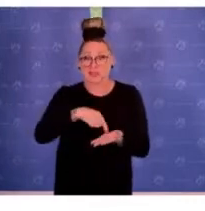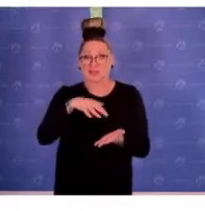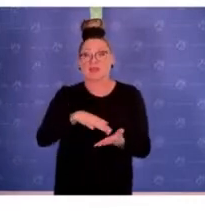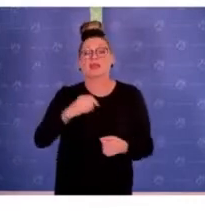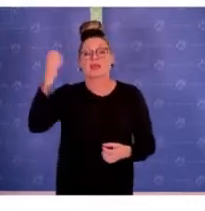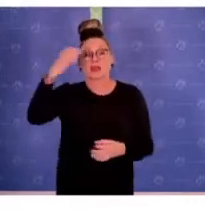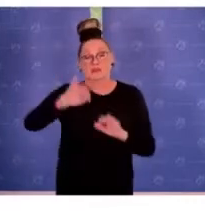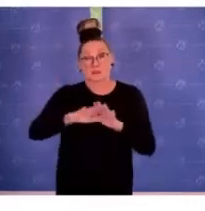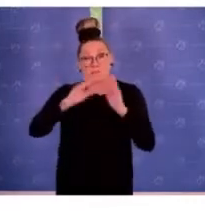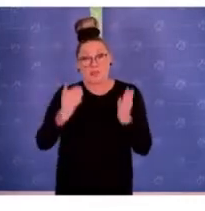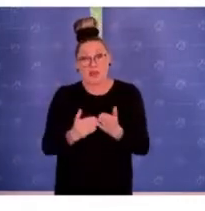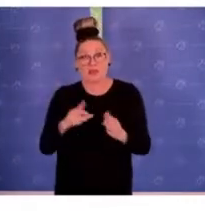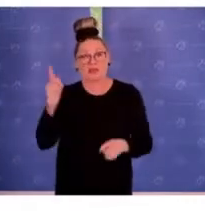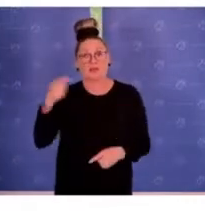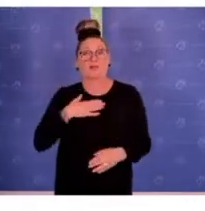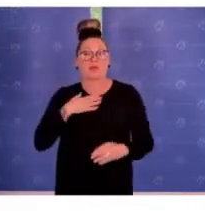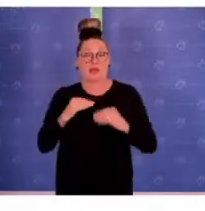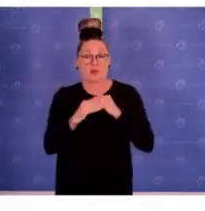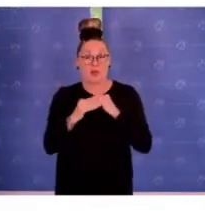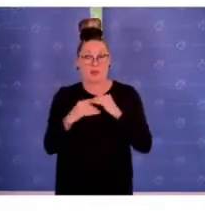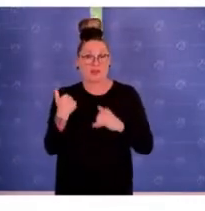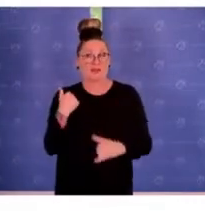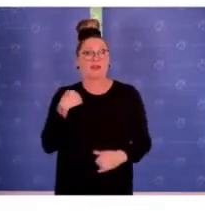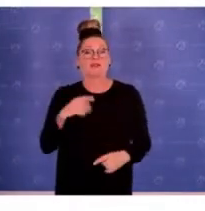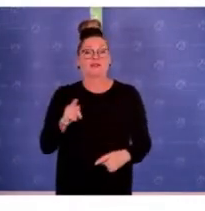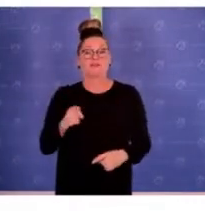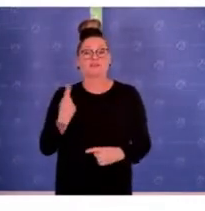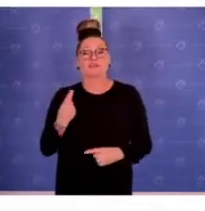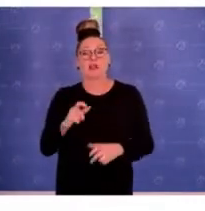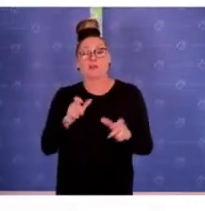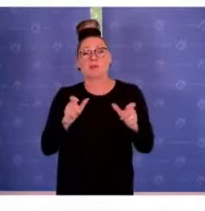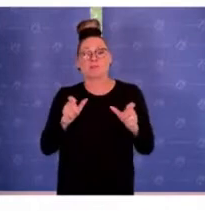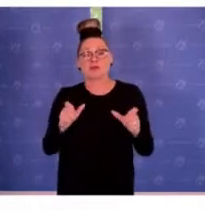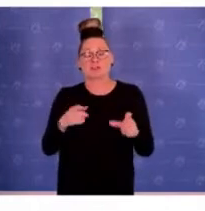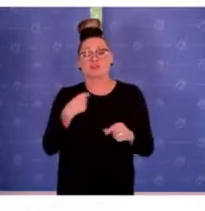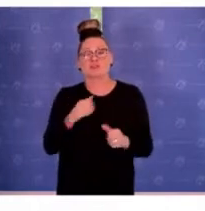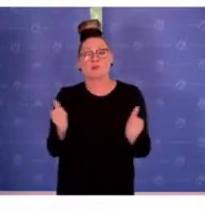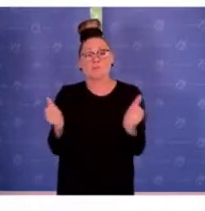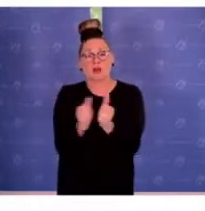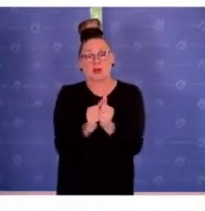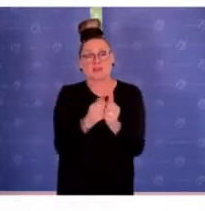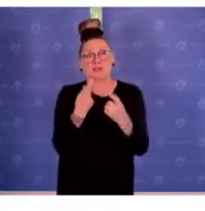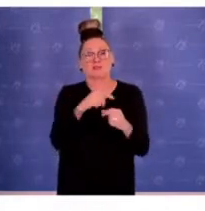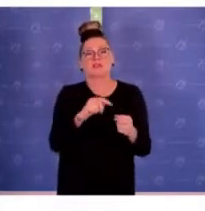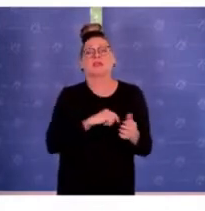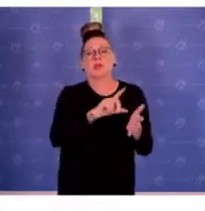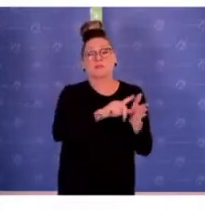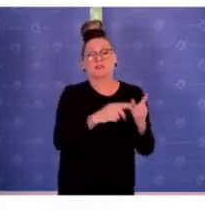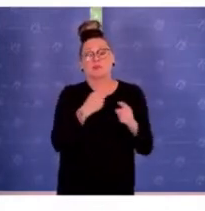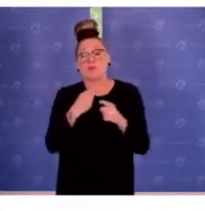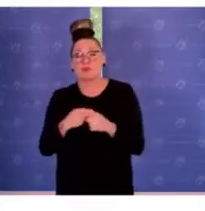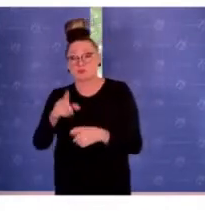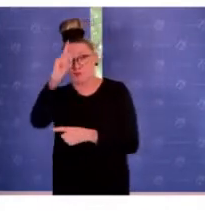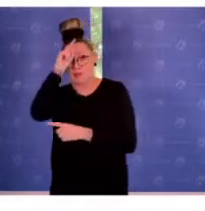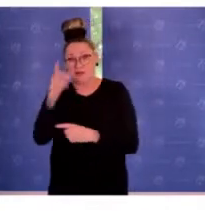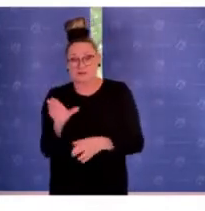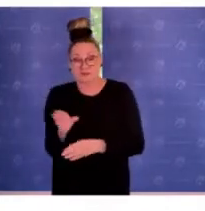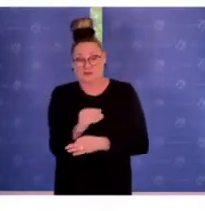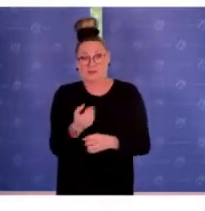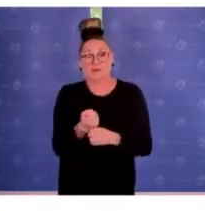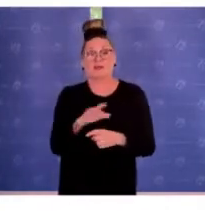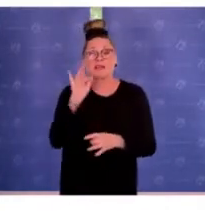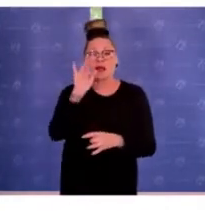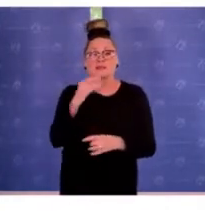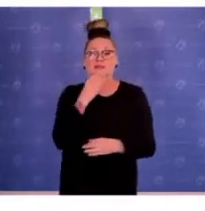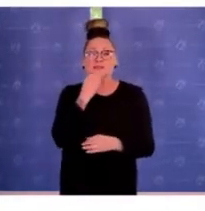Lichtenberg, mein dortiger Kollege dabei, eine Präventionspartnerschaft zwischen Bezirk und Polizei in Bezug auf das Thema Antisemitismus zu